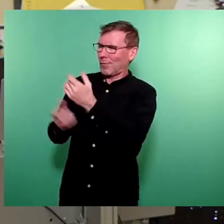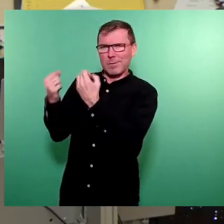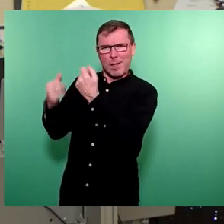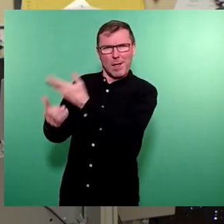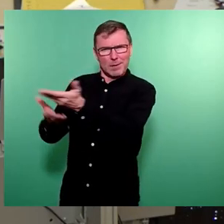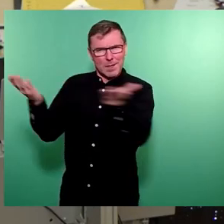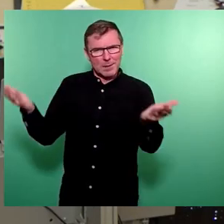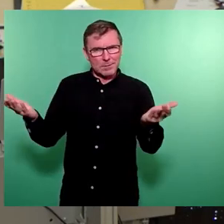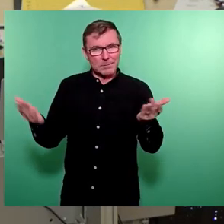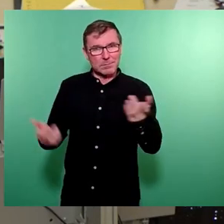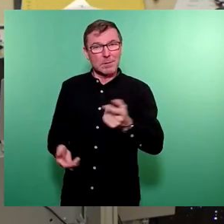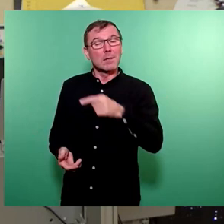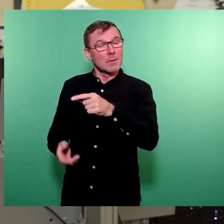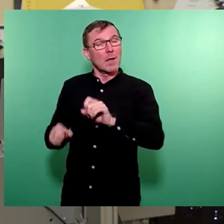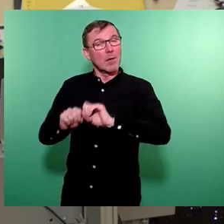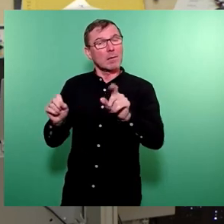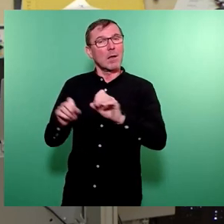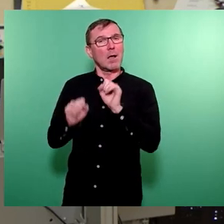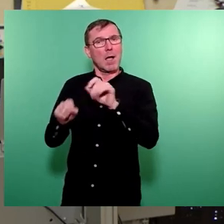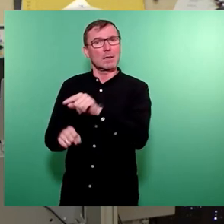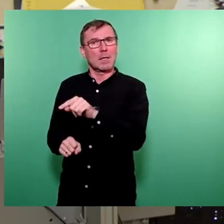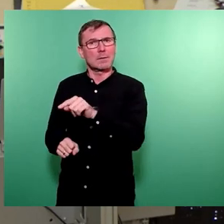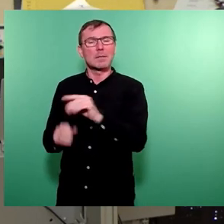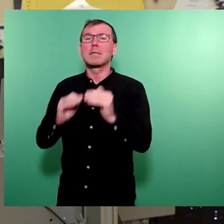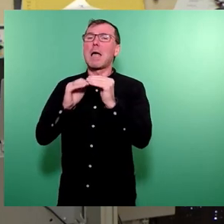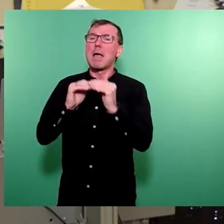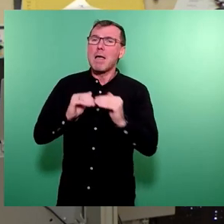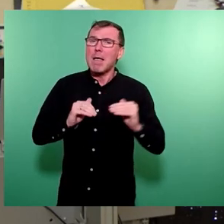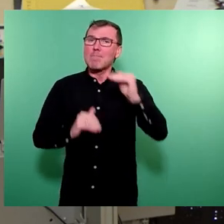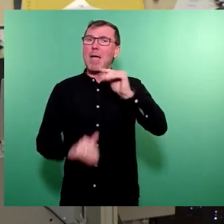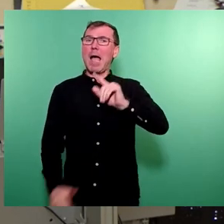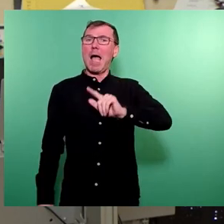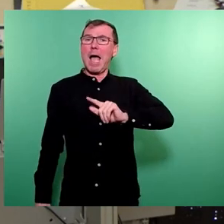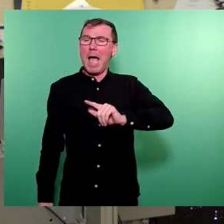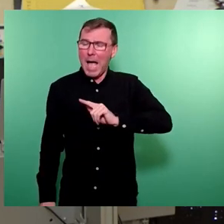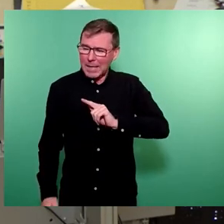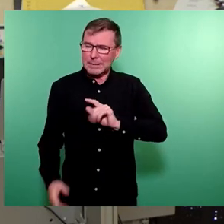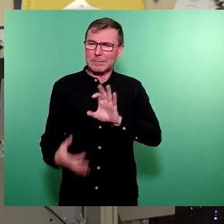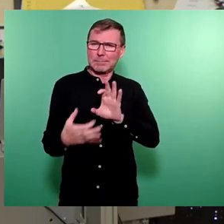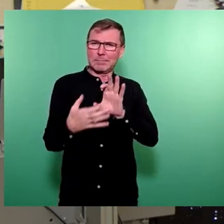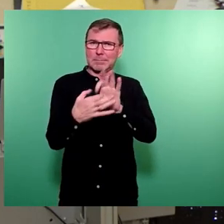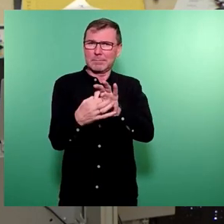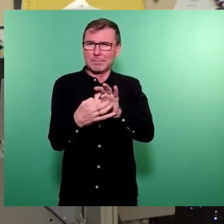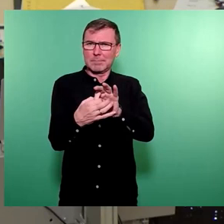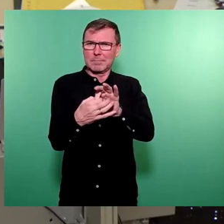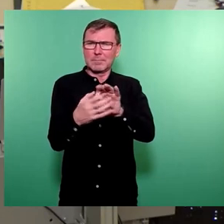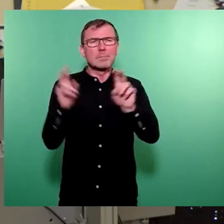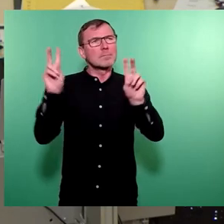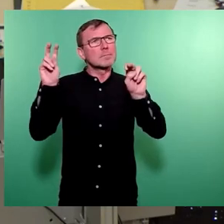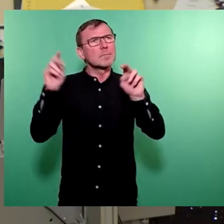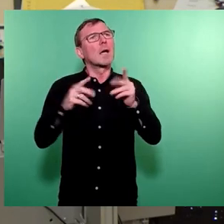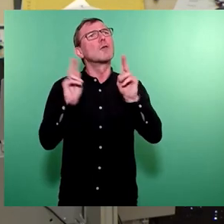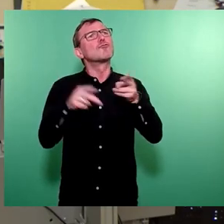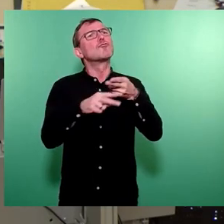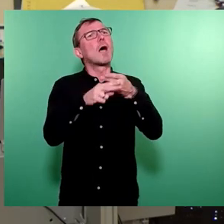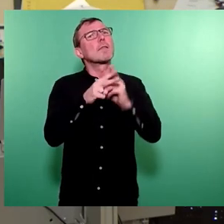Dort ist aber auch eindeutig erklärt, dass das Meer eigentlich an sogenannte Stadtteilfonds